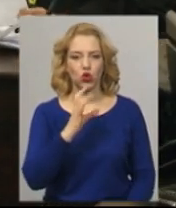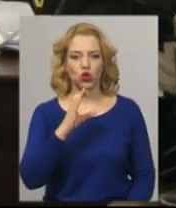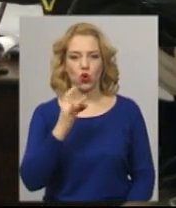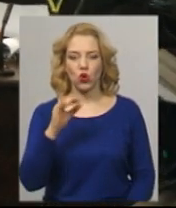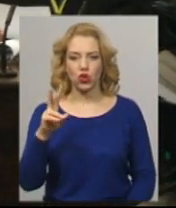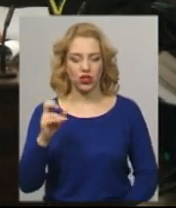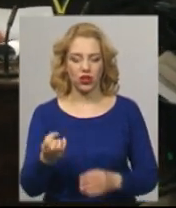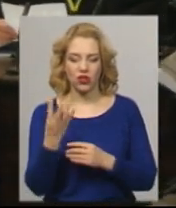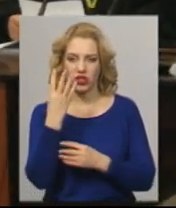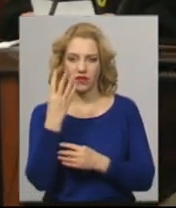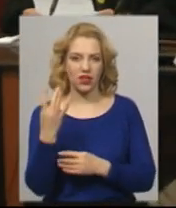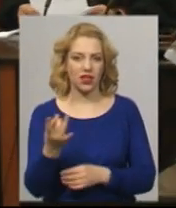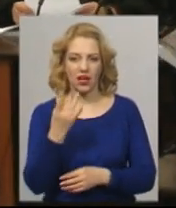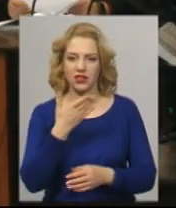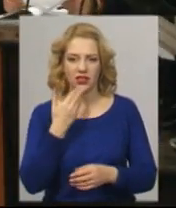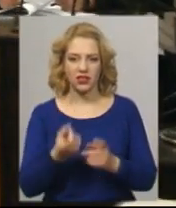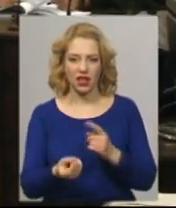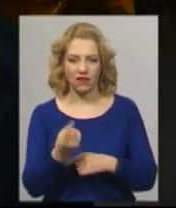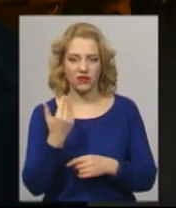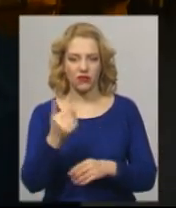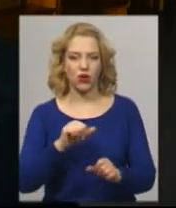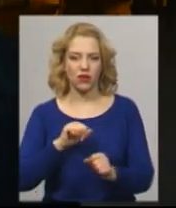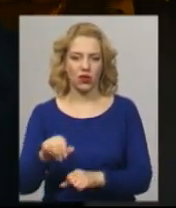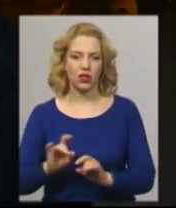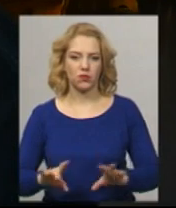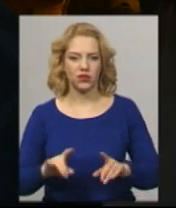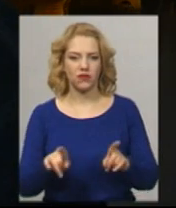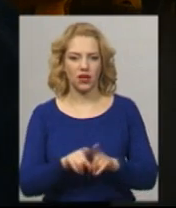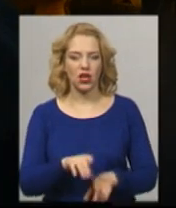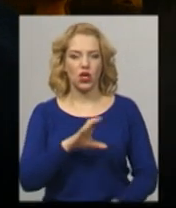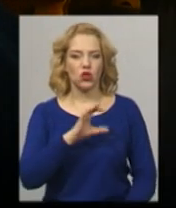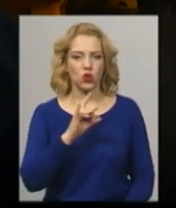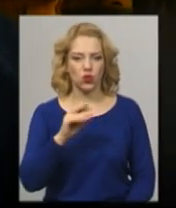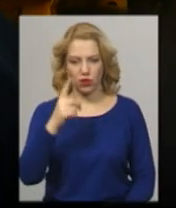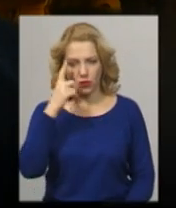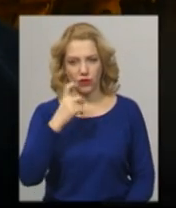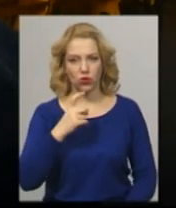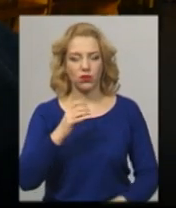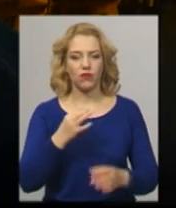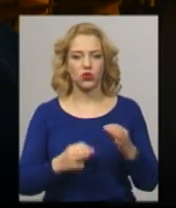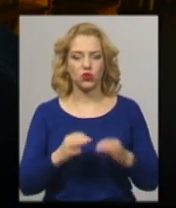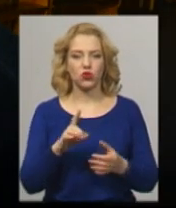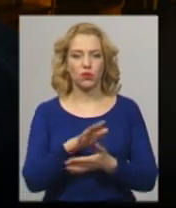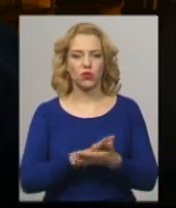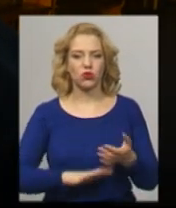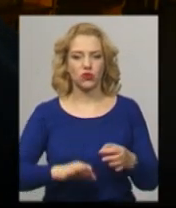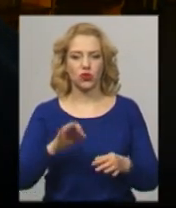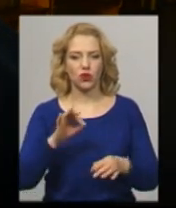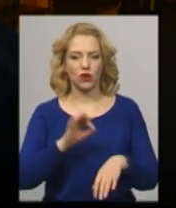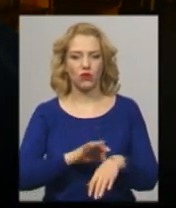відсутність на засіданні підзахисного пояснив Суспільному так. Сороченко повідомив суд, що він продовжує хворіти на